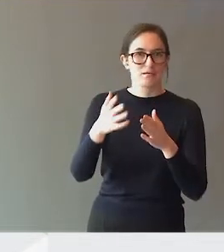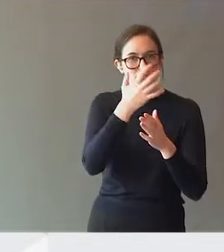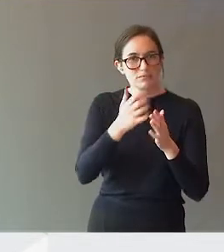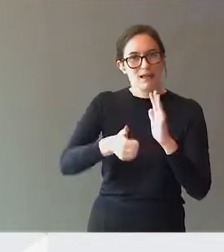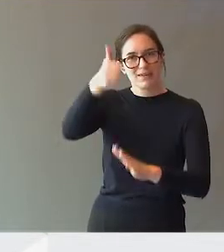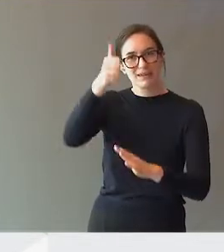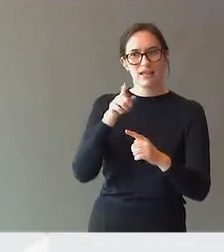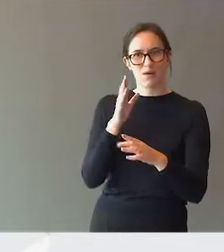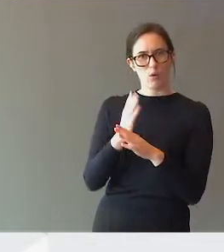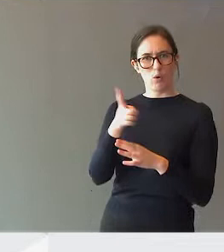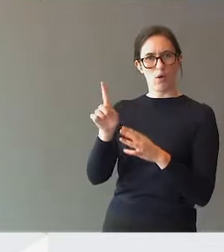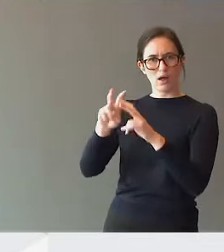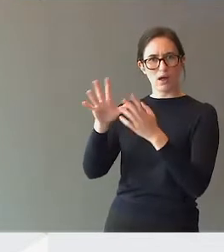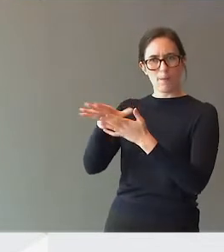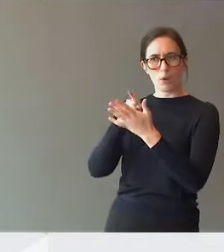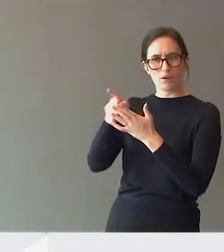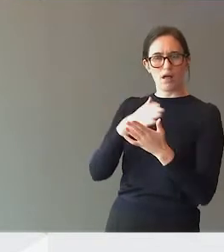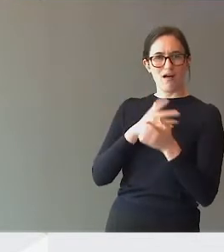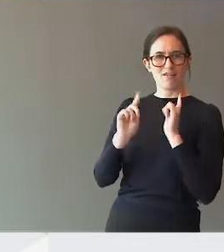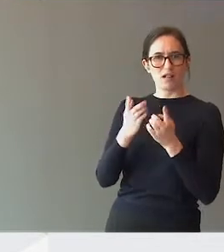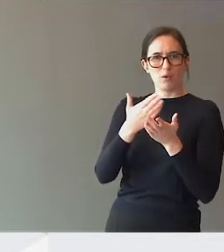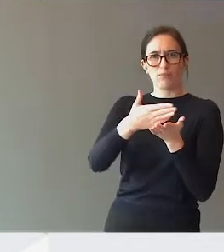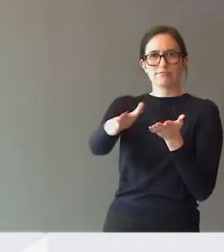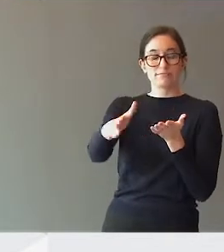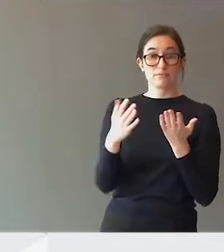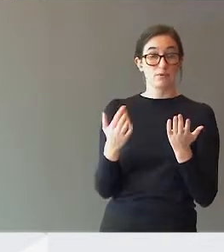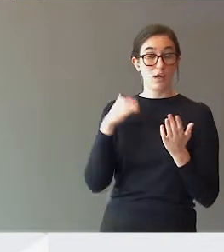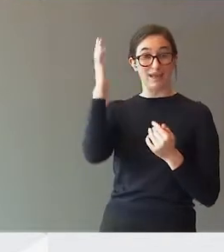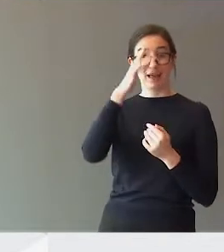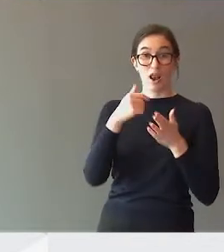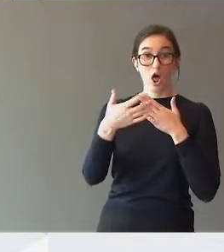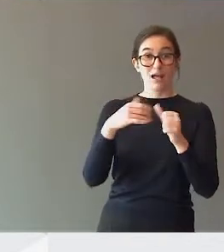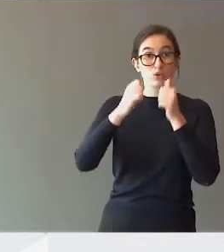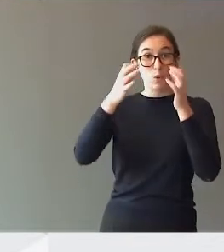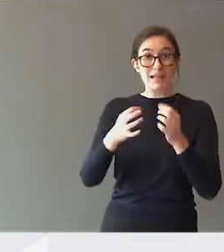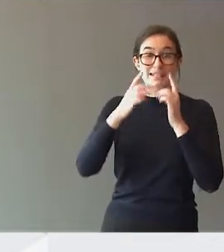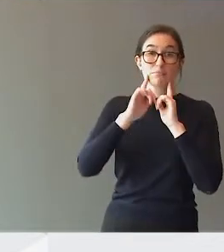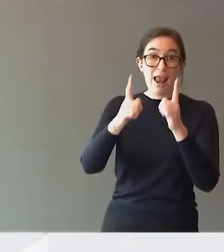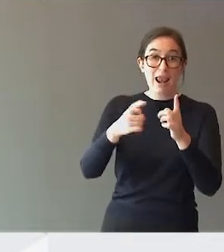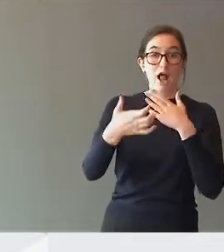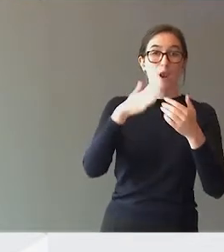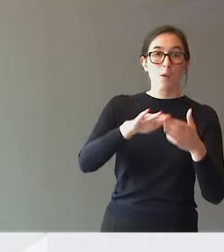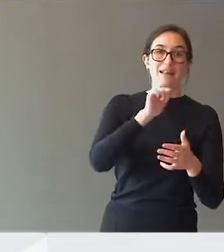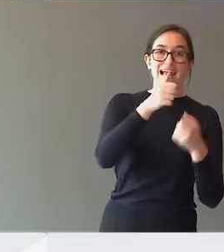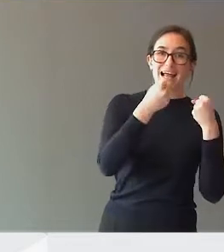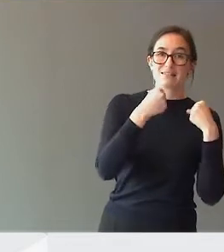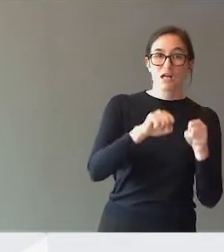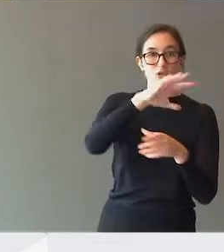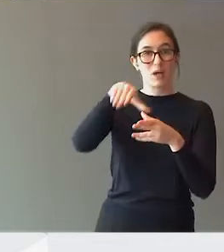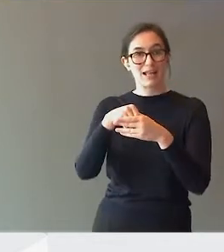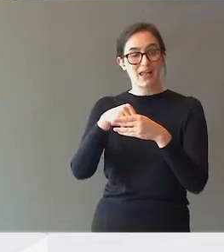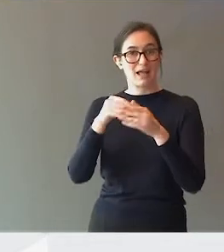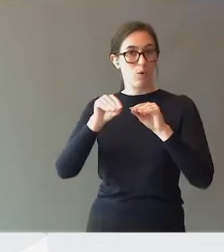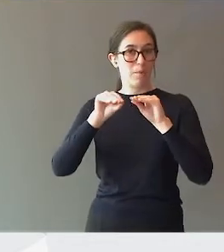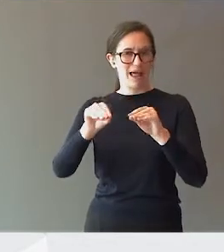tenker at når man nå skal lage en stortingsmelding som skal handle om tidlig innsats og inkluderende opplæring, så er man nødt til å ta dette